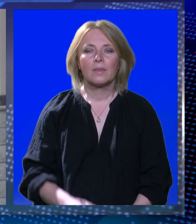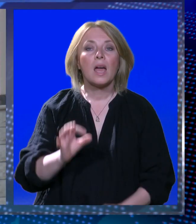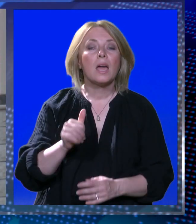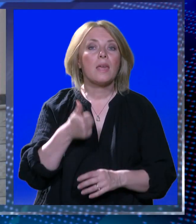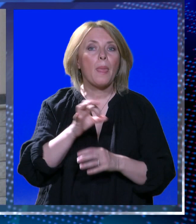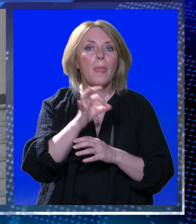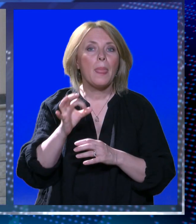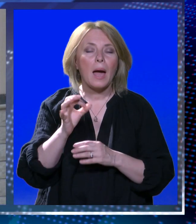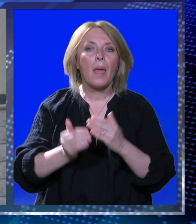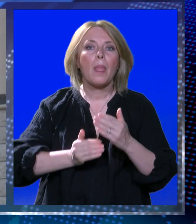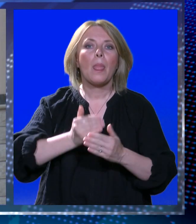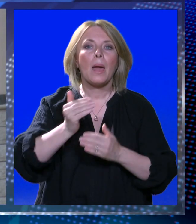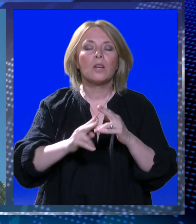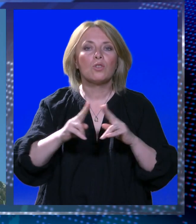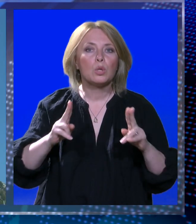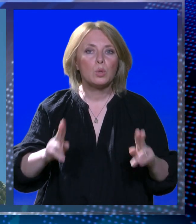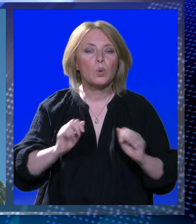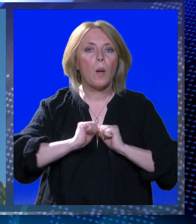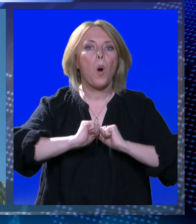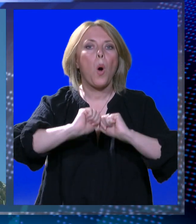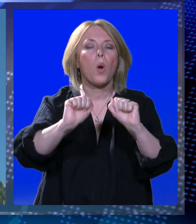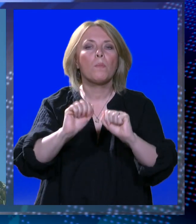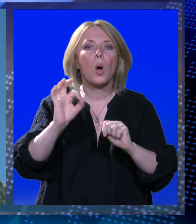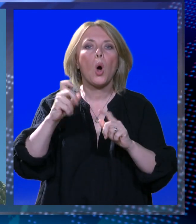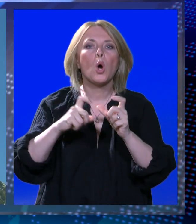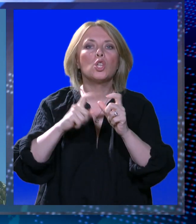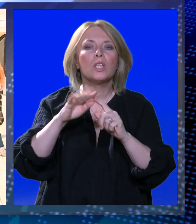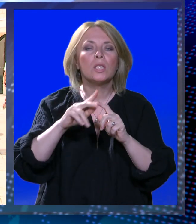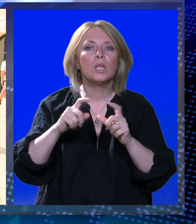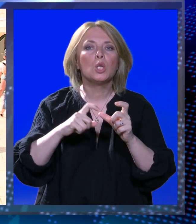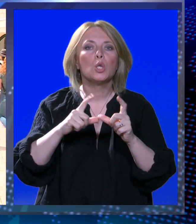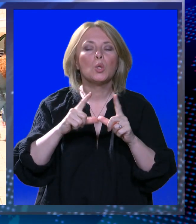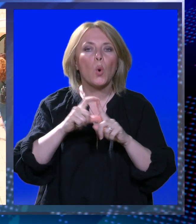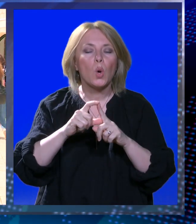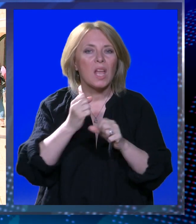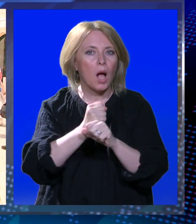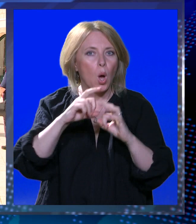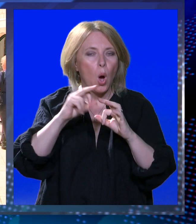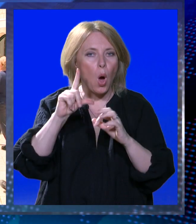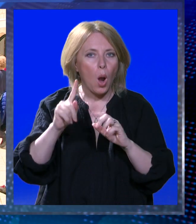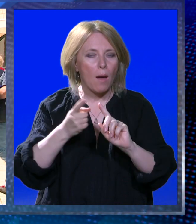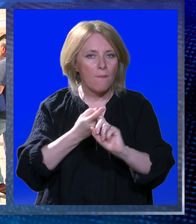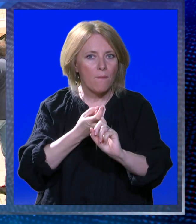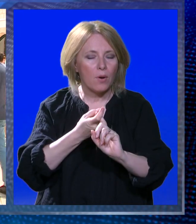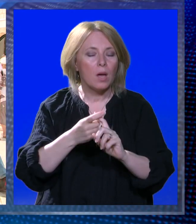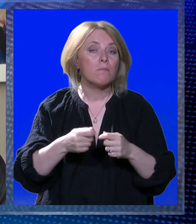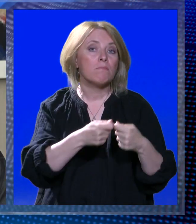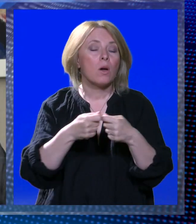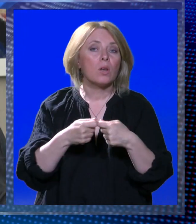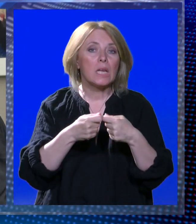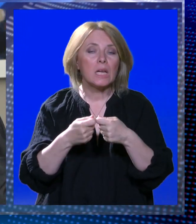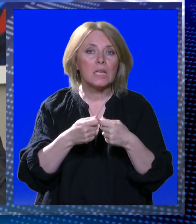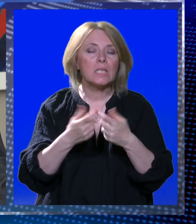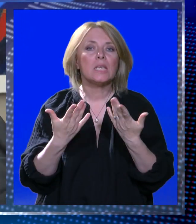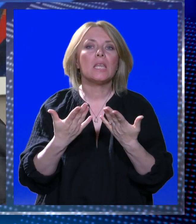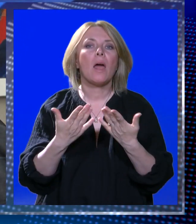Dan nakon što Arbitražni sud odbio odštetni zahtjev razvoja golfa, konferencije za mediju organizirali Prvo Srđevci i Zelena akcija, pa